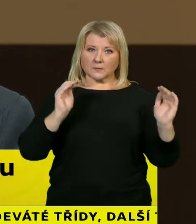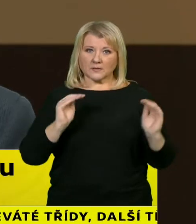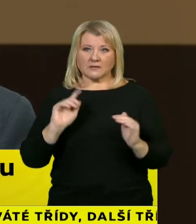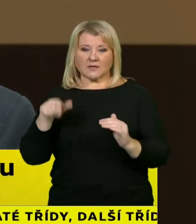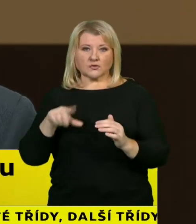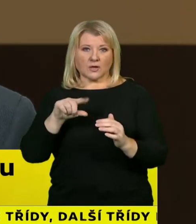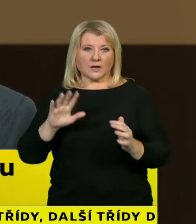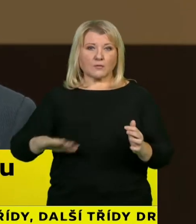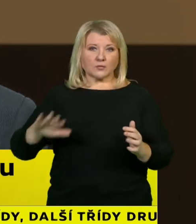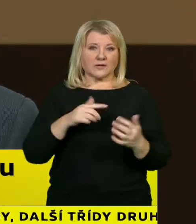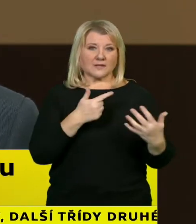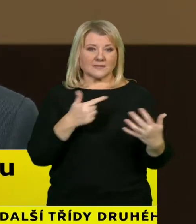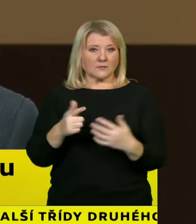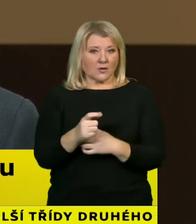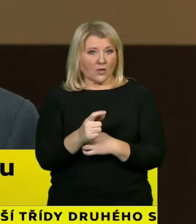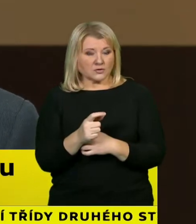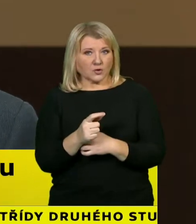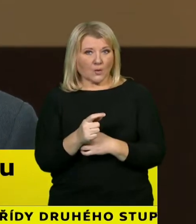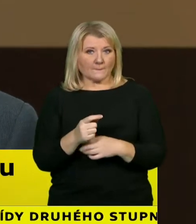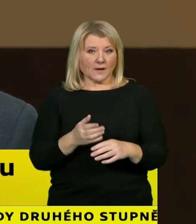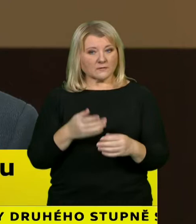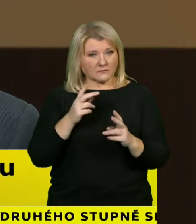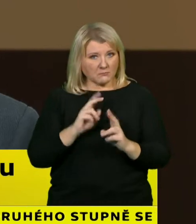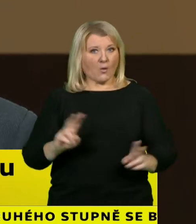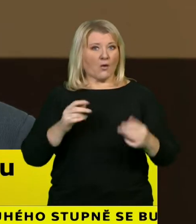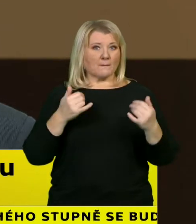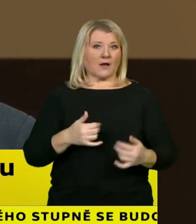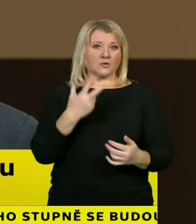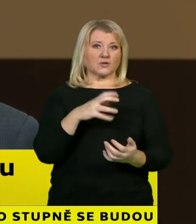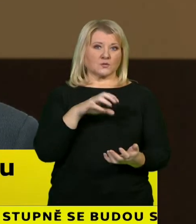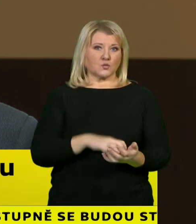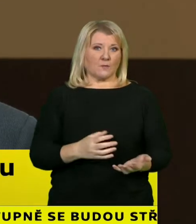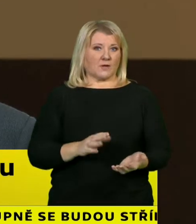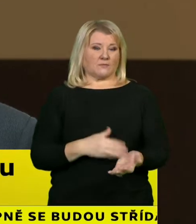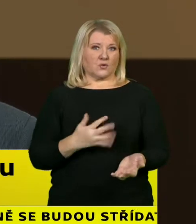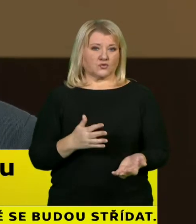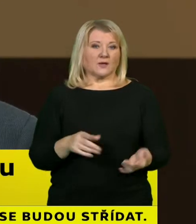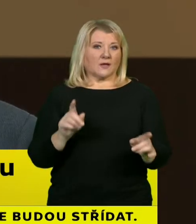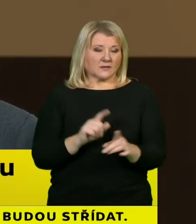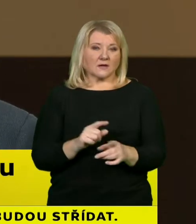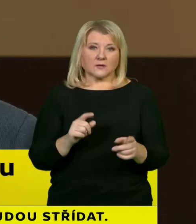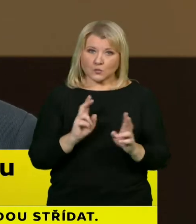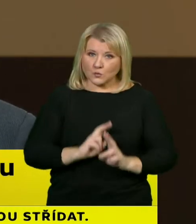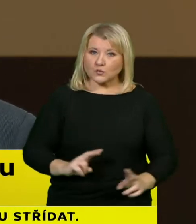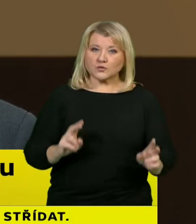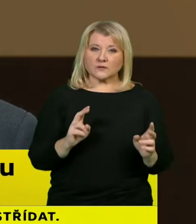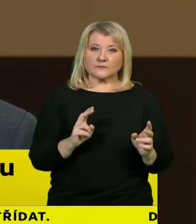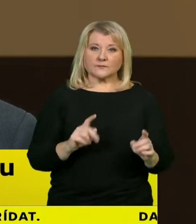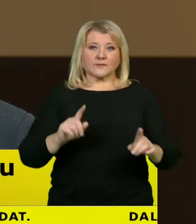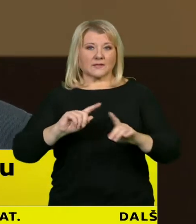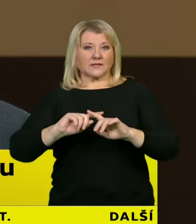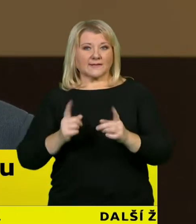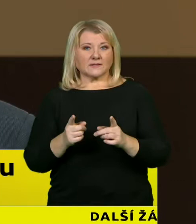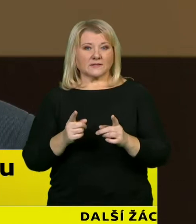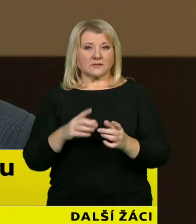11. by tady vlastně mohl podlepstva platit třetí stupeň. Je možné, že se do těch jiných, nižších